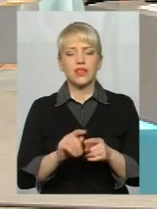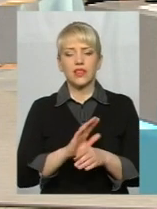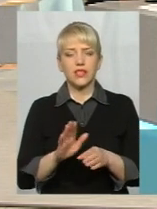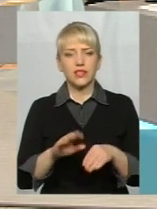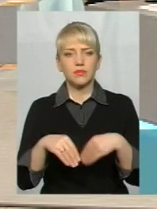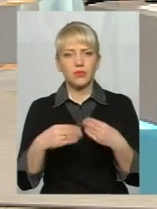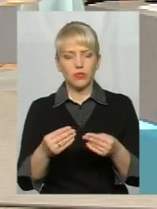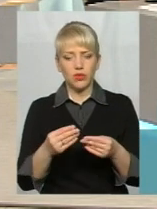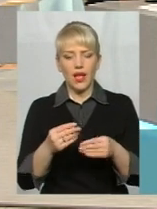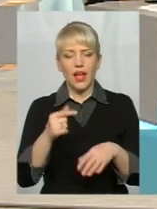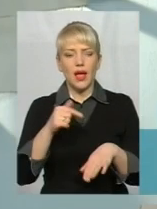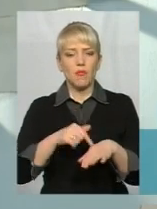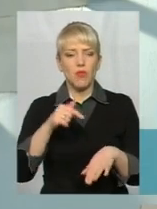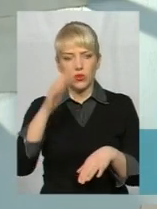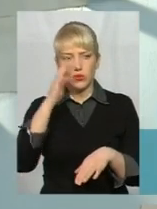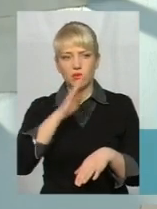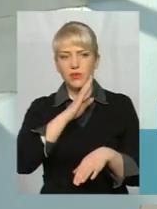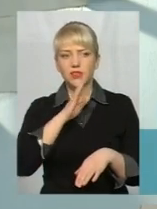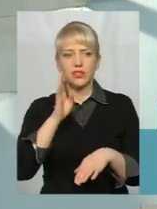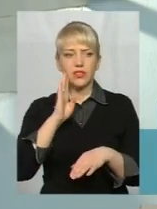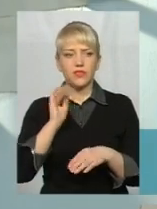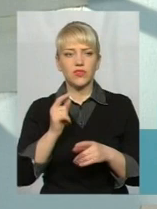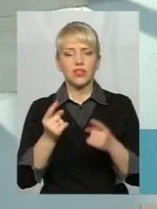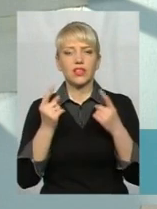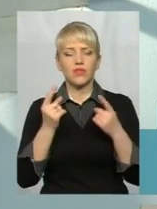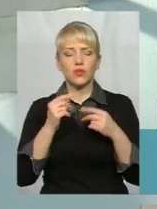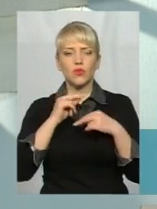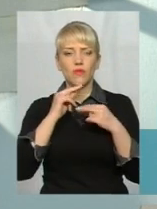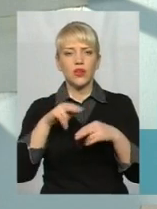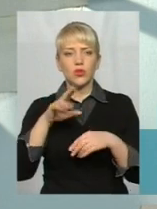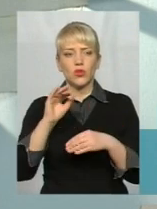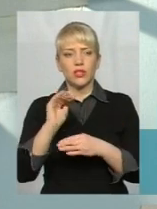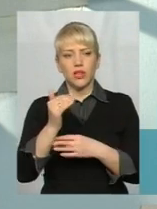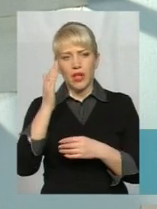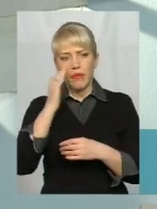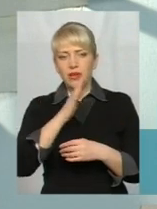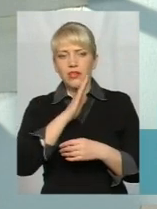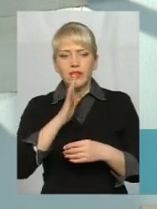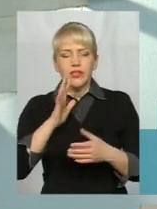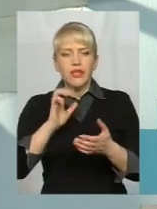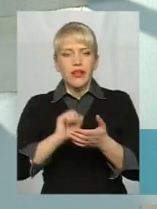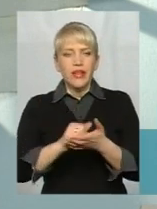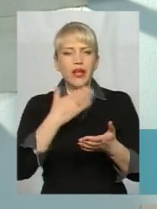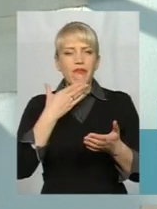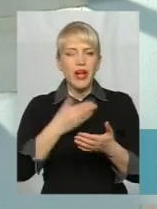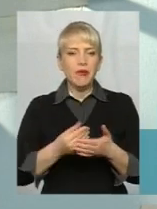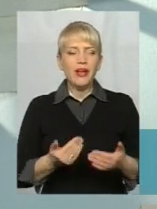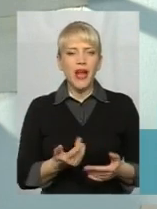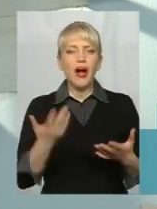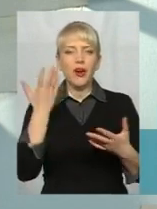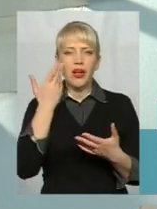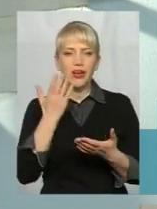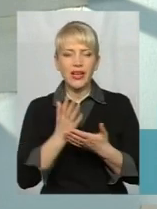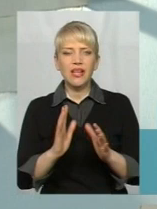такої бурі емоцій батьків і такої надмірної уваги до дитини. Тобто, батьки зайняті своїм життям. І коли стається надзвичайний